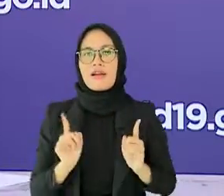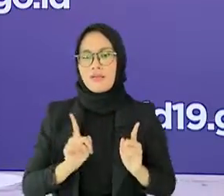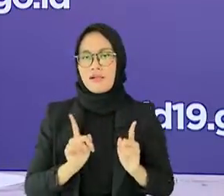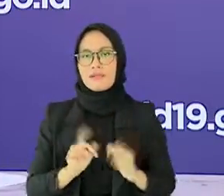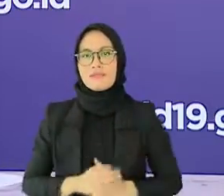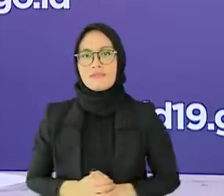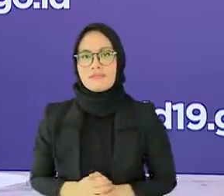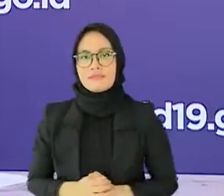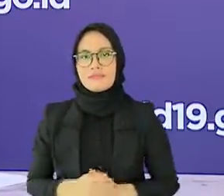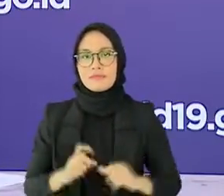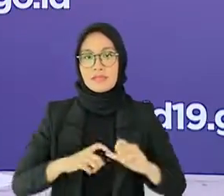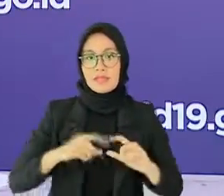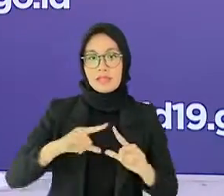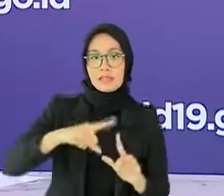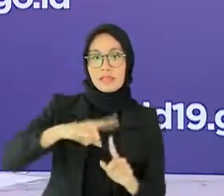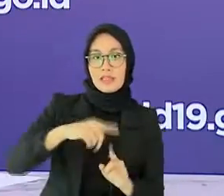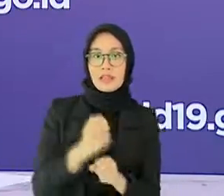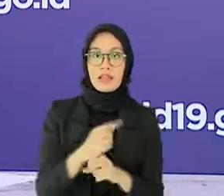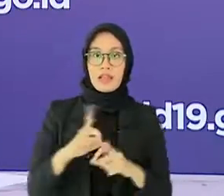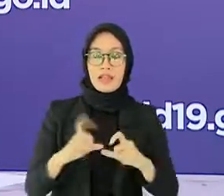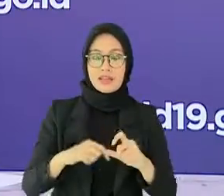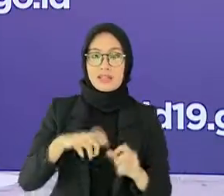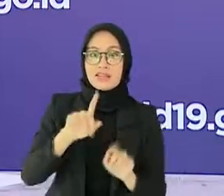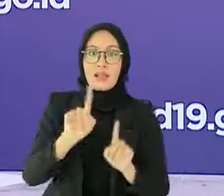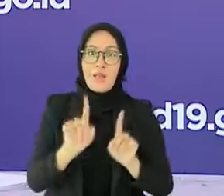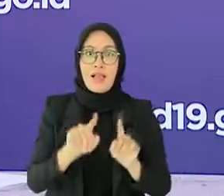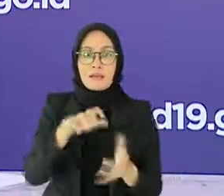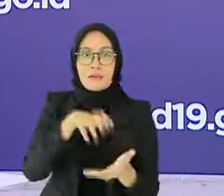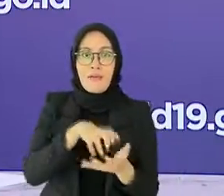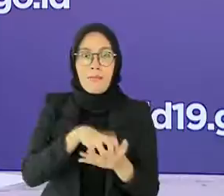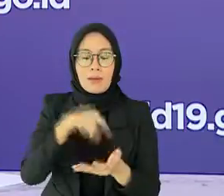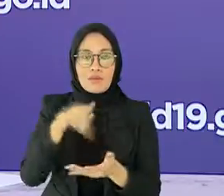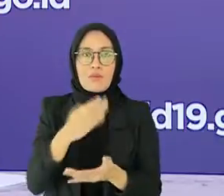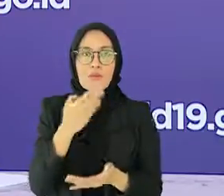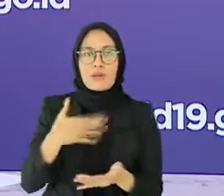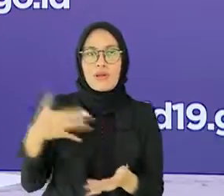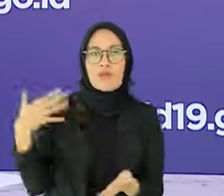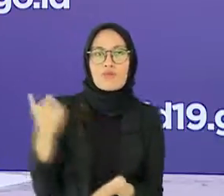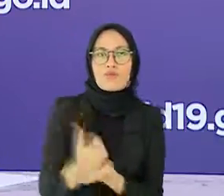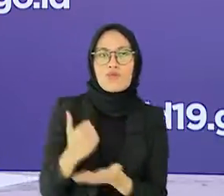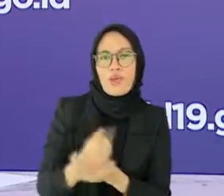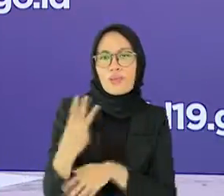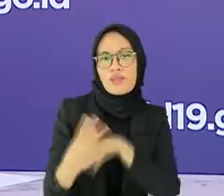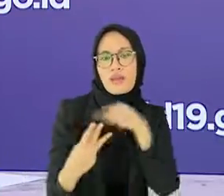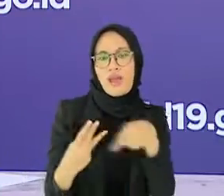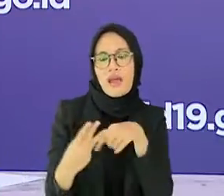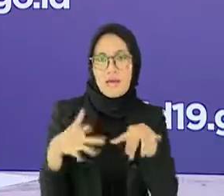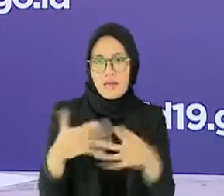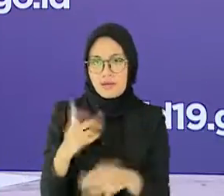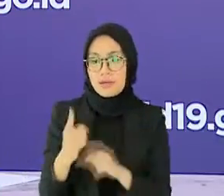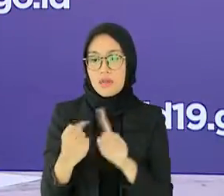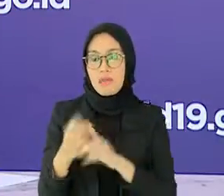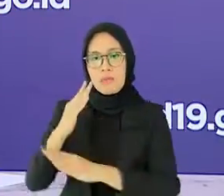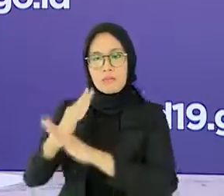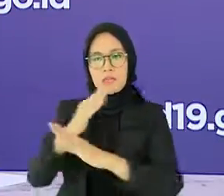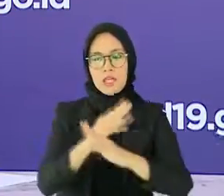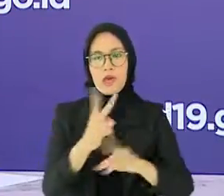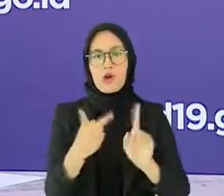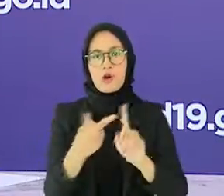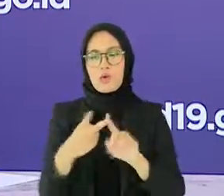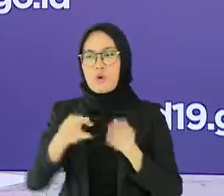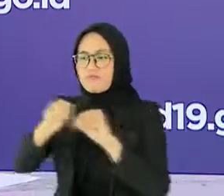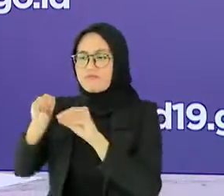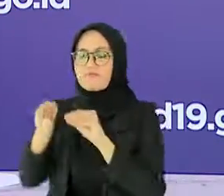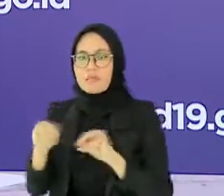satgas di fasilitas publik ini akan menjalankan tiga fungsi utama yaitu pencegahan pembinaan dan